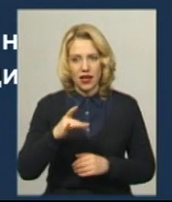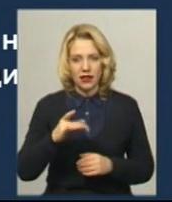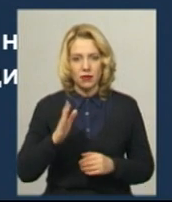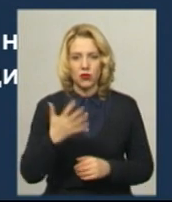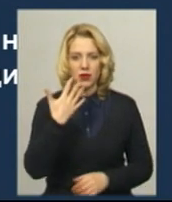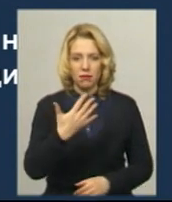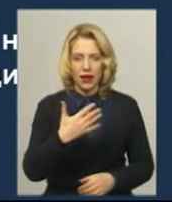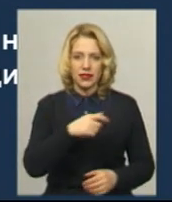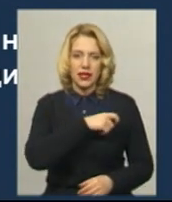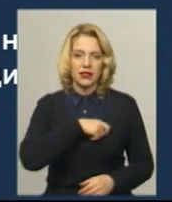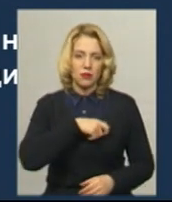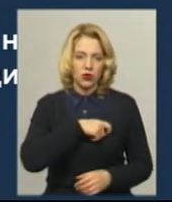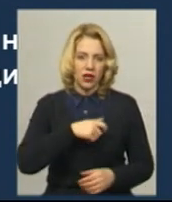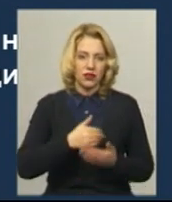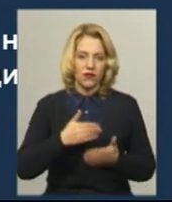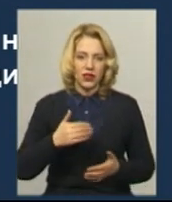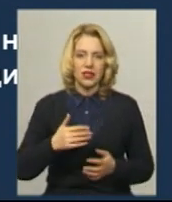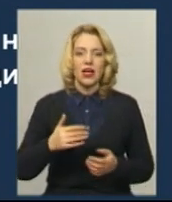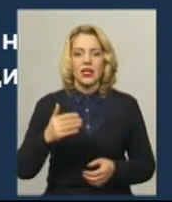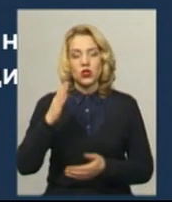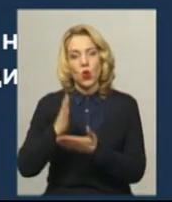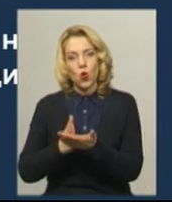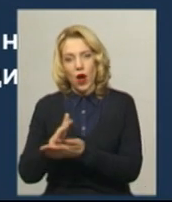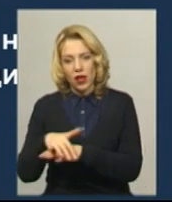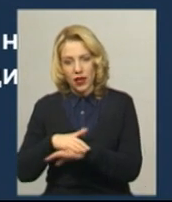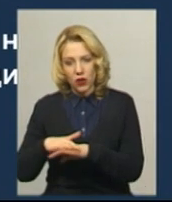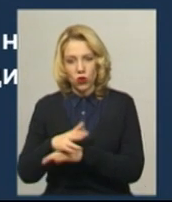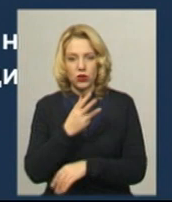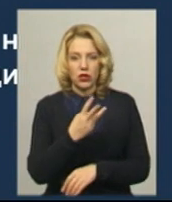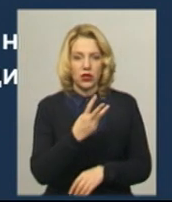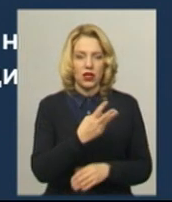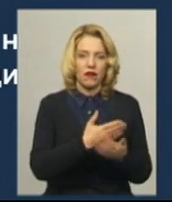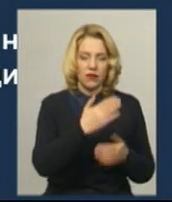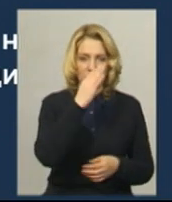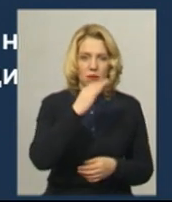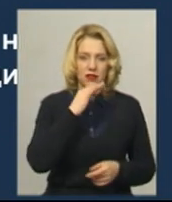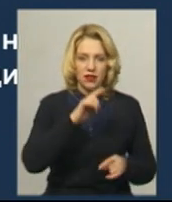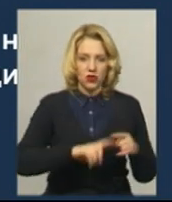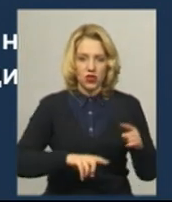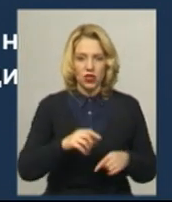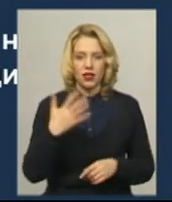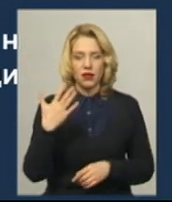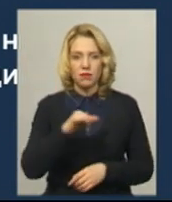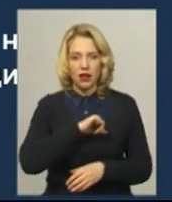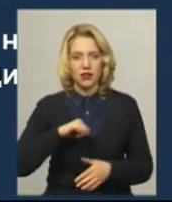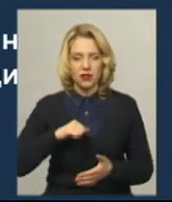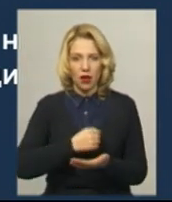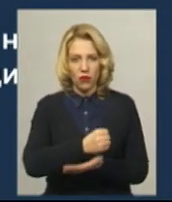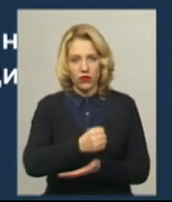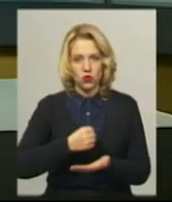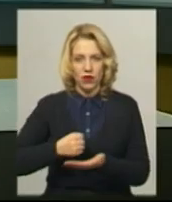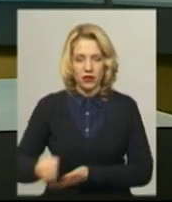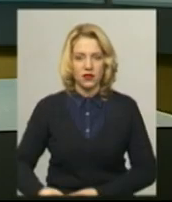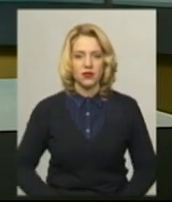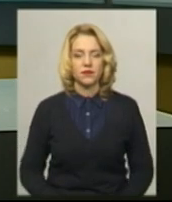депутатів від політичної партії «Слуга народу», 3 депутатів від Всеукраїнського об'єднання «Батьківщина», 5 депутатів – самовисуванців.